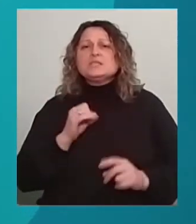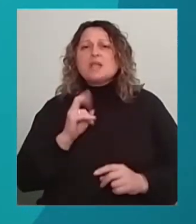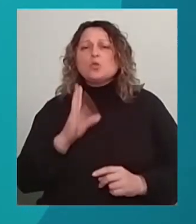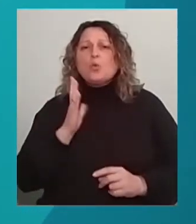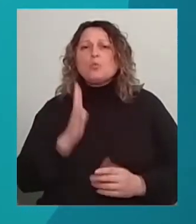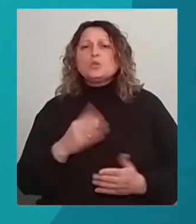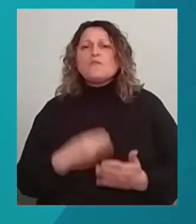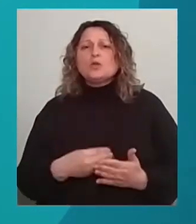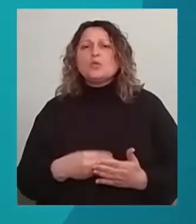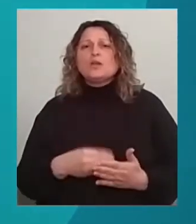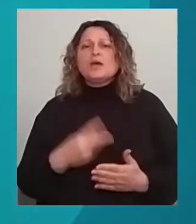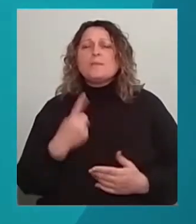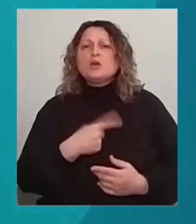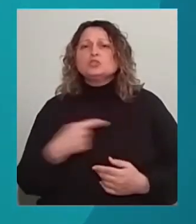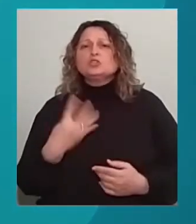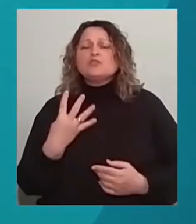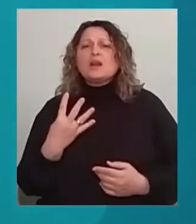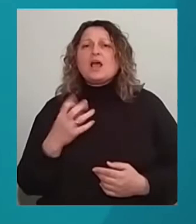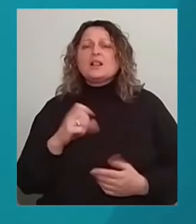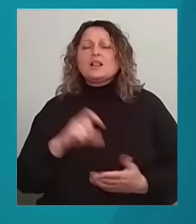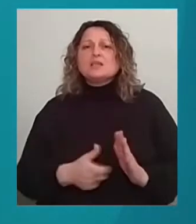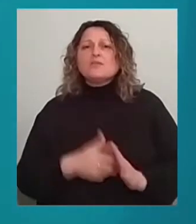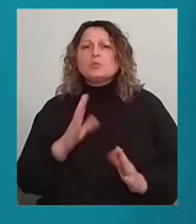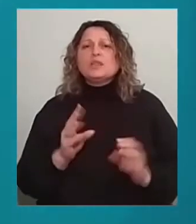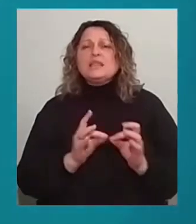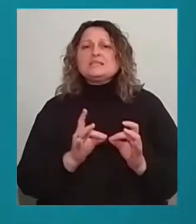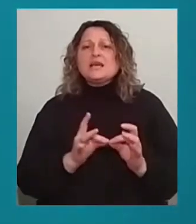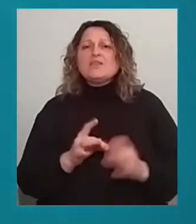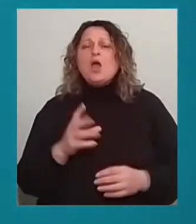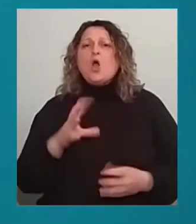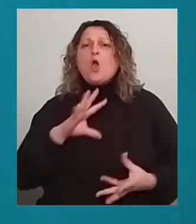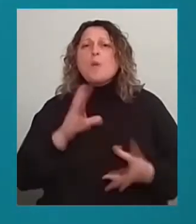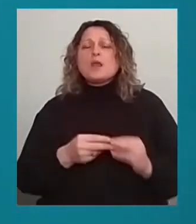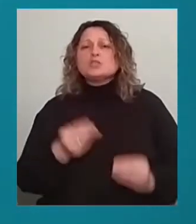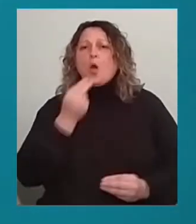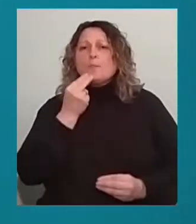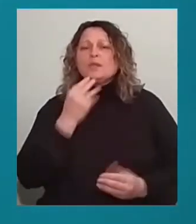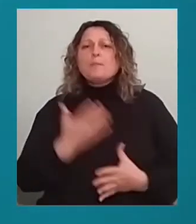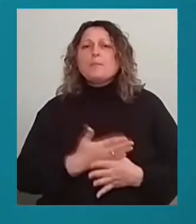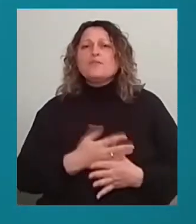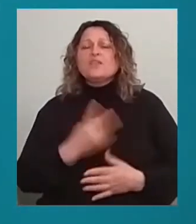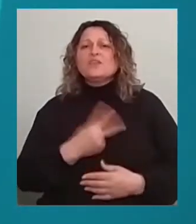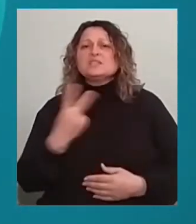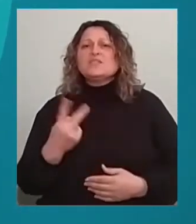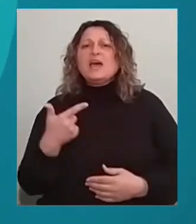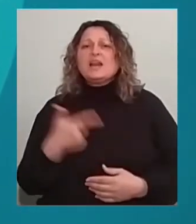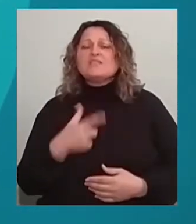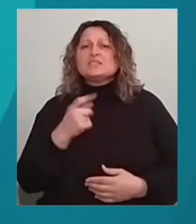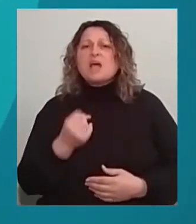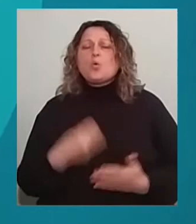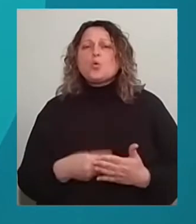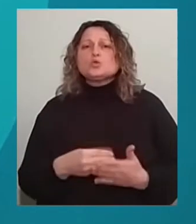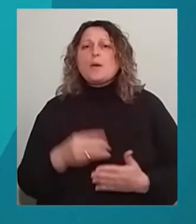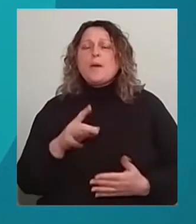-четвертих класів складатиме 10 гривень. Комплексний обід для дітей пільгової категорії – 22 гривні за кошти міського бюджету.